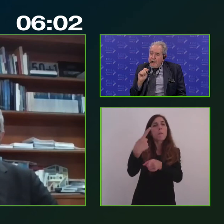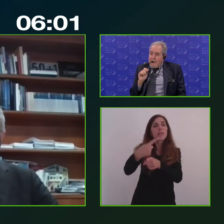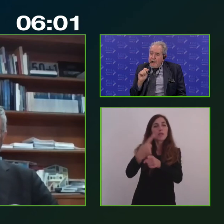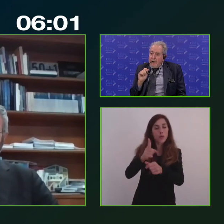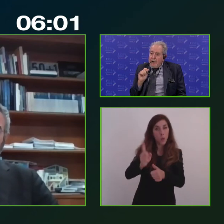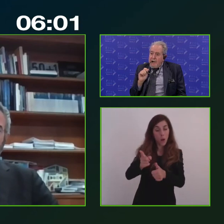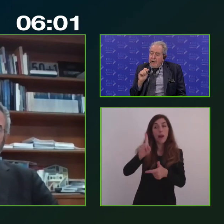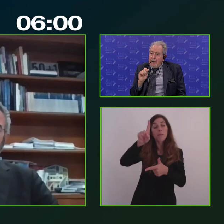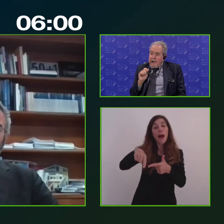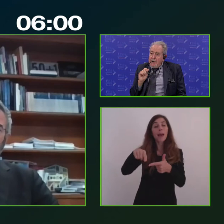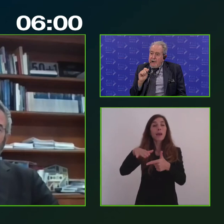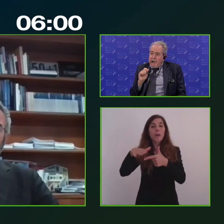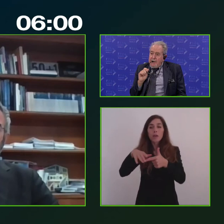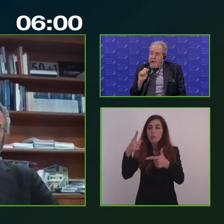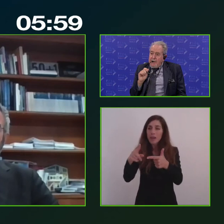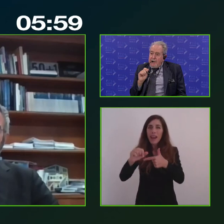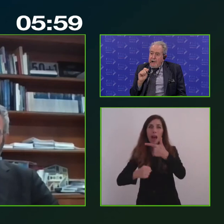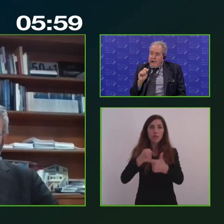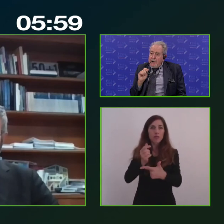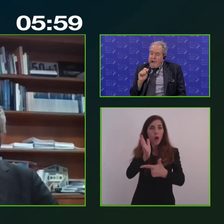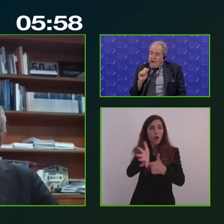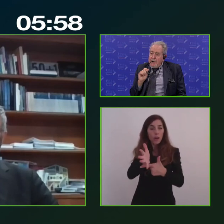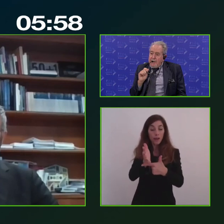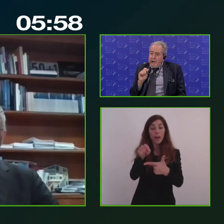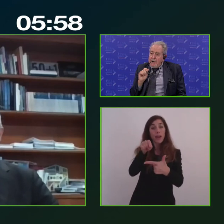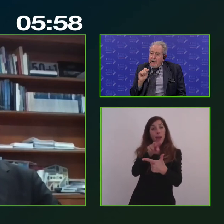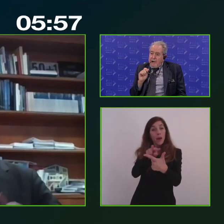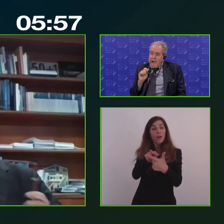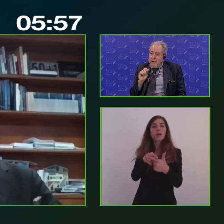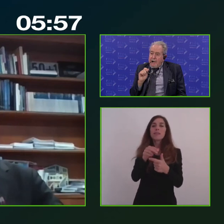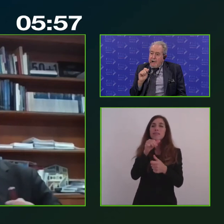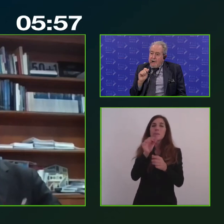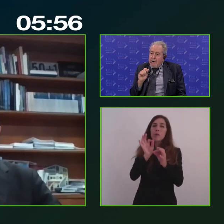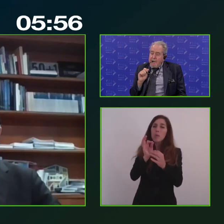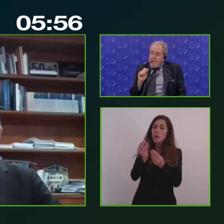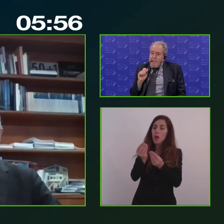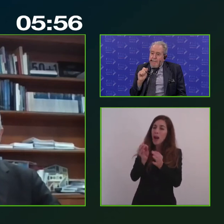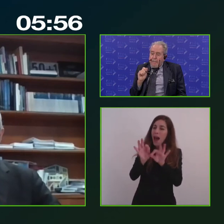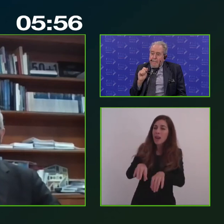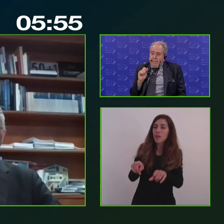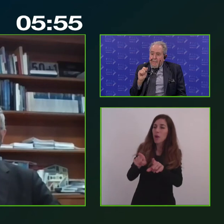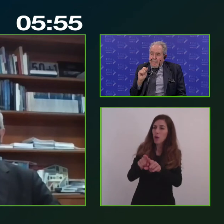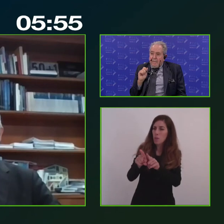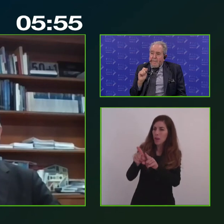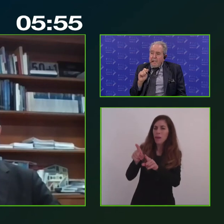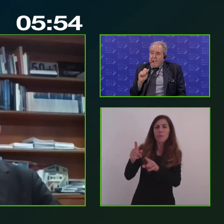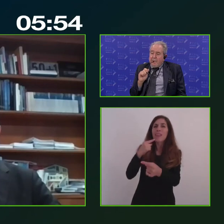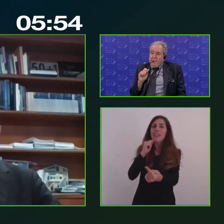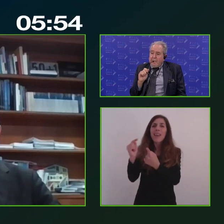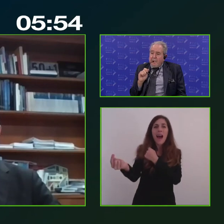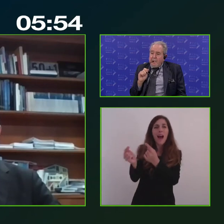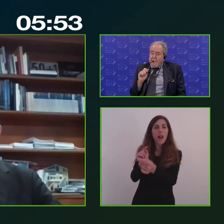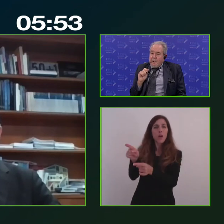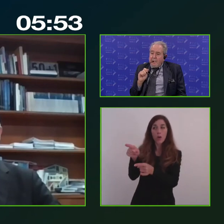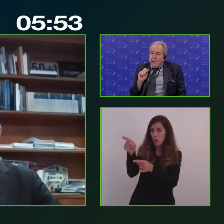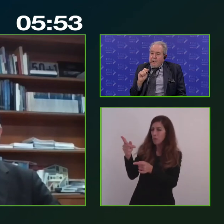'altro, che deve essere il frutto del dialogo con chi non solo in generale porta degli interessi, ma soprattutto con chi quegli